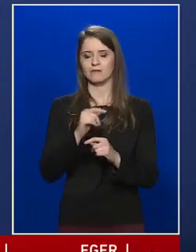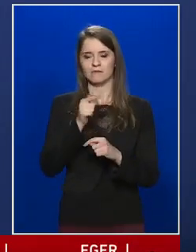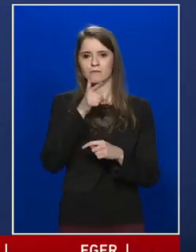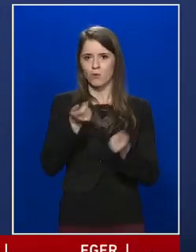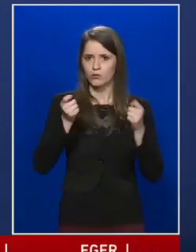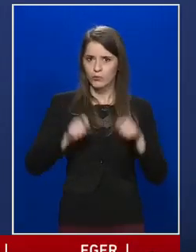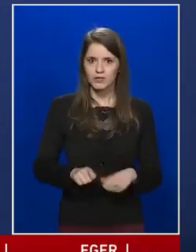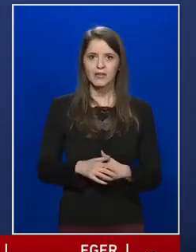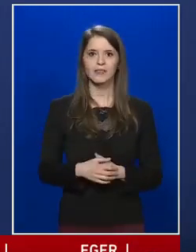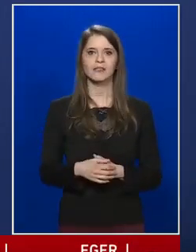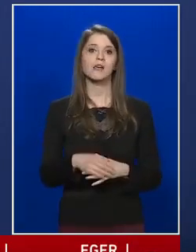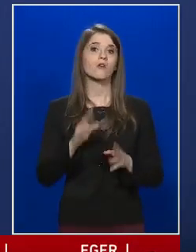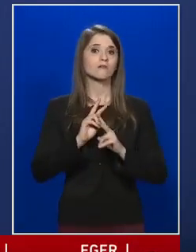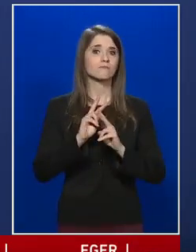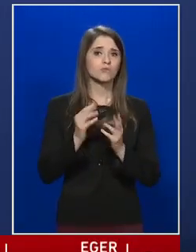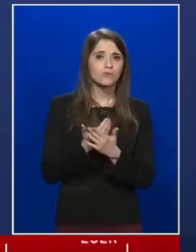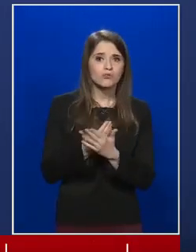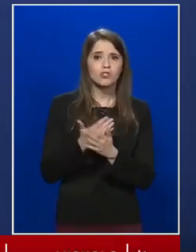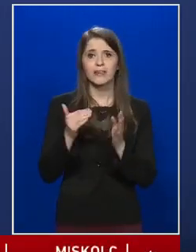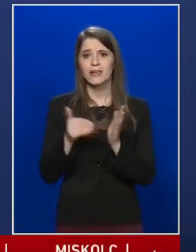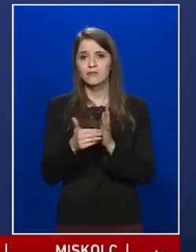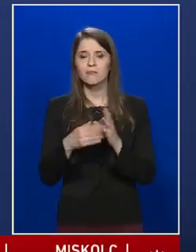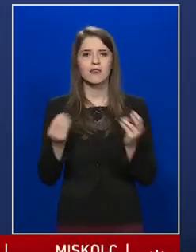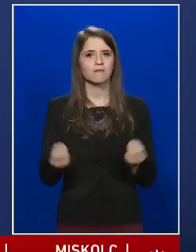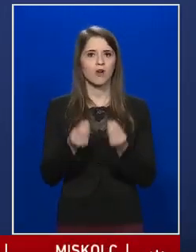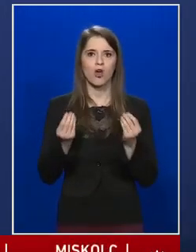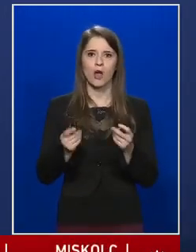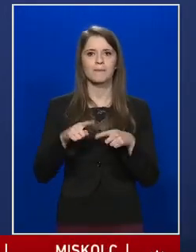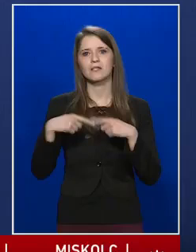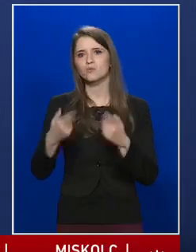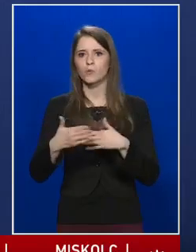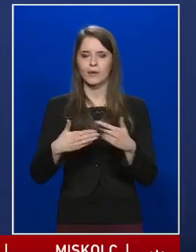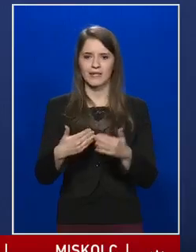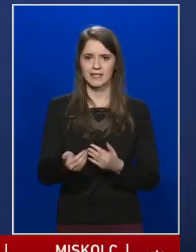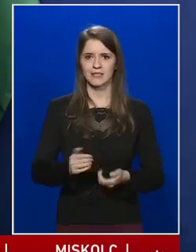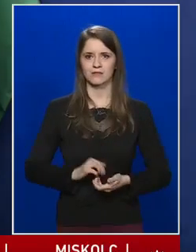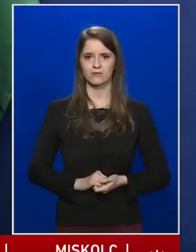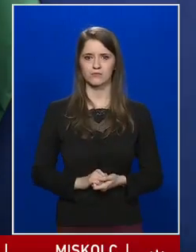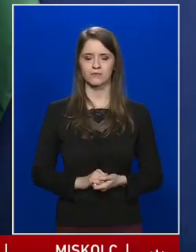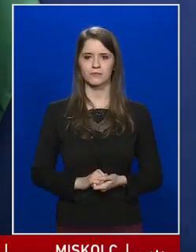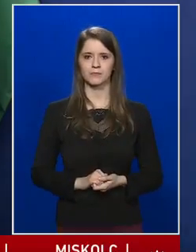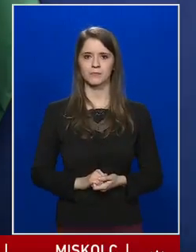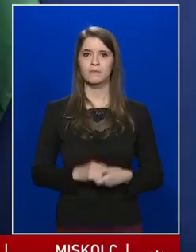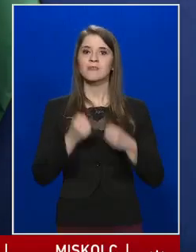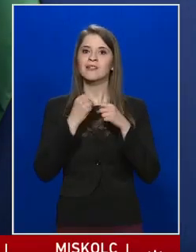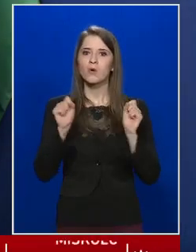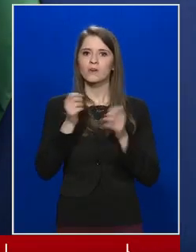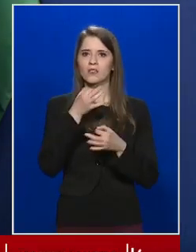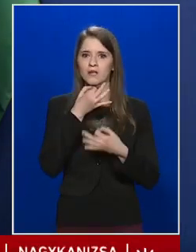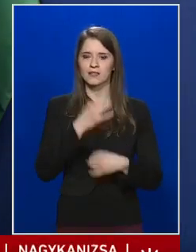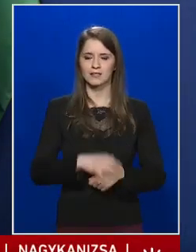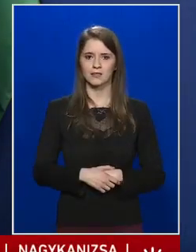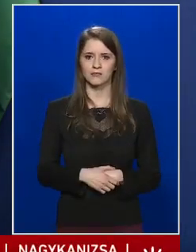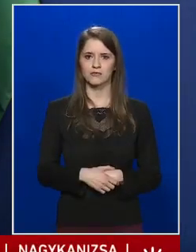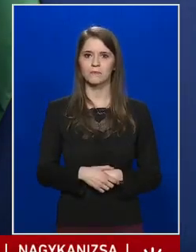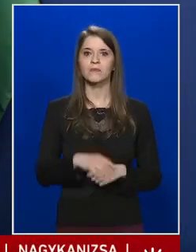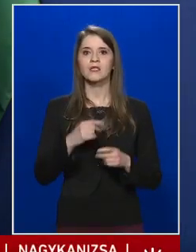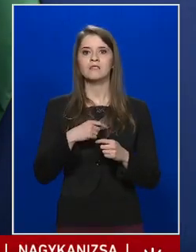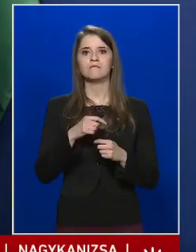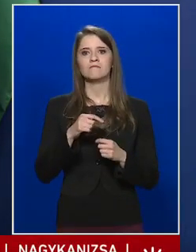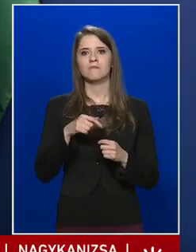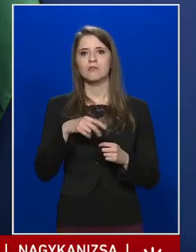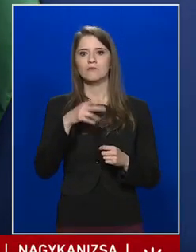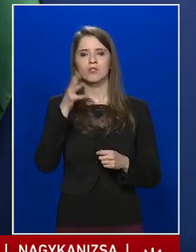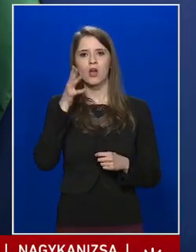arról is, hogy szükséges-e még bármiféle utókezelés. A demokrata kérdezi, egy Kaliforniában